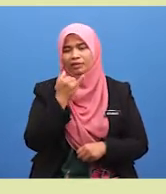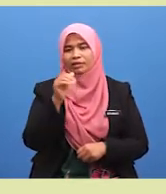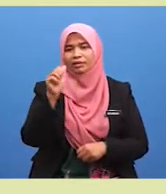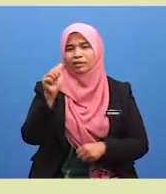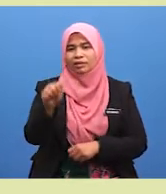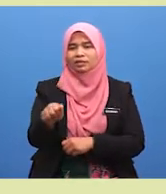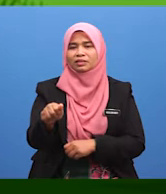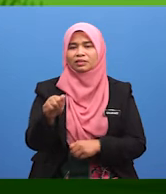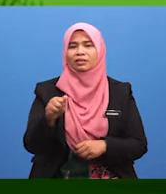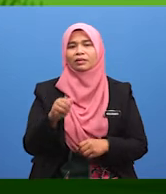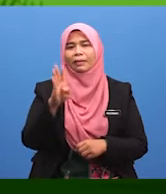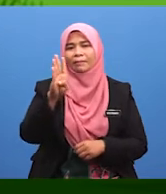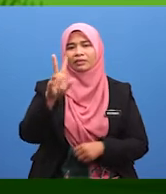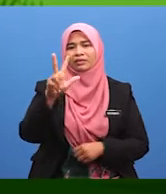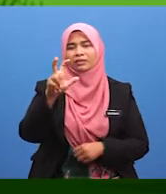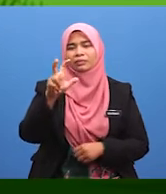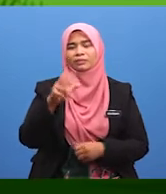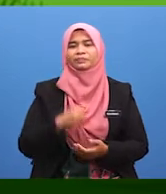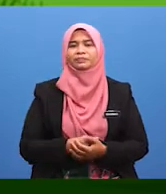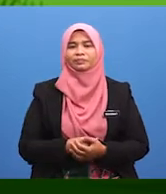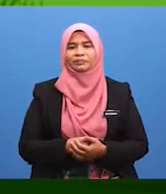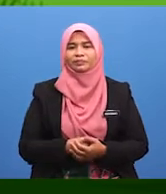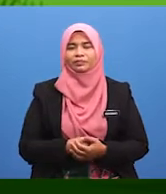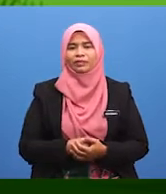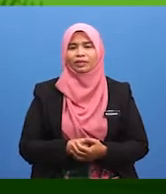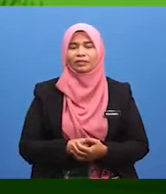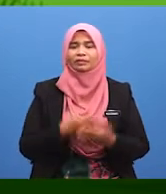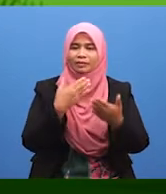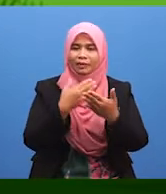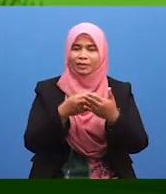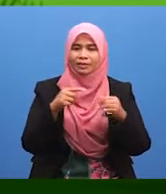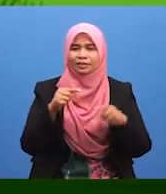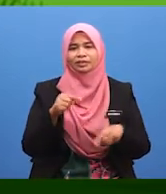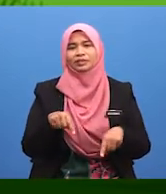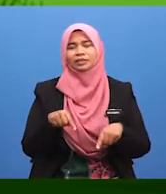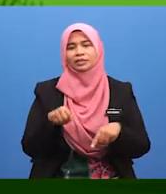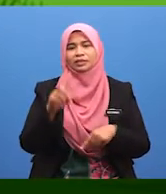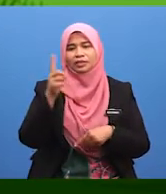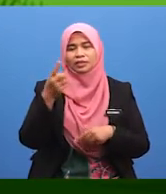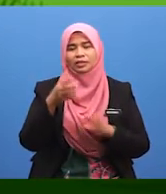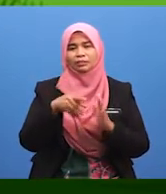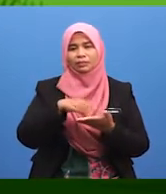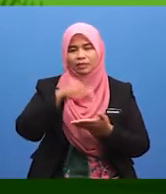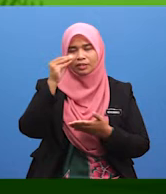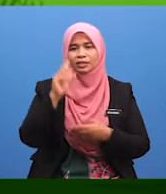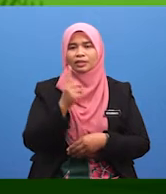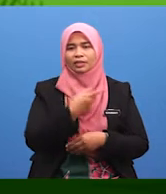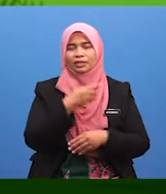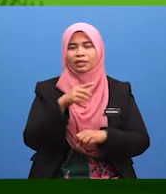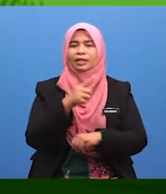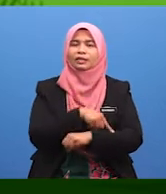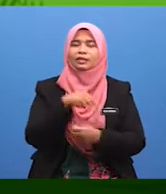4.30 baiklah baiklah murid-murid sampai di sini dulu pembelajaran kita